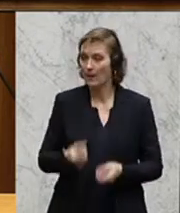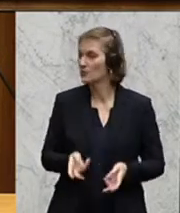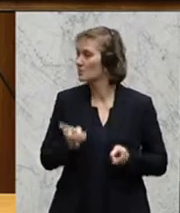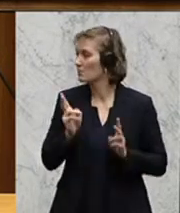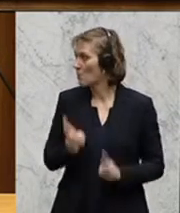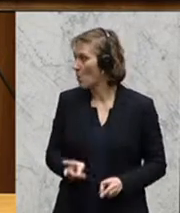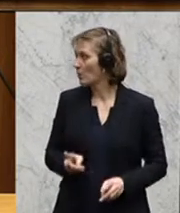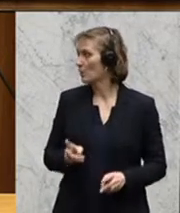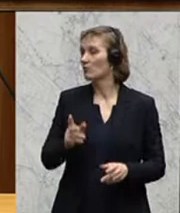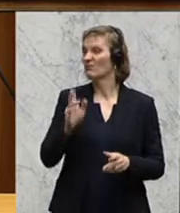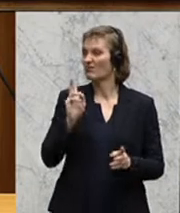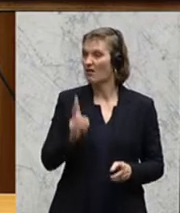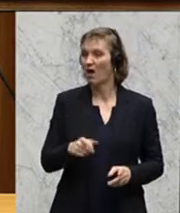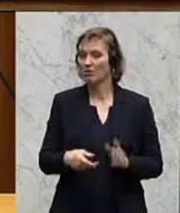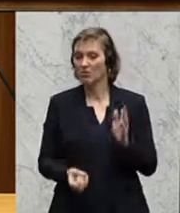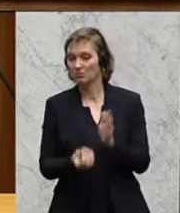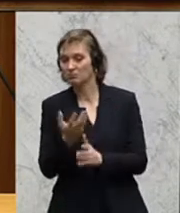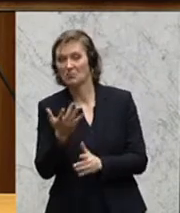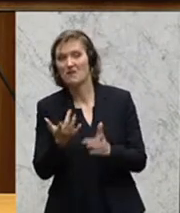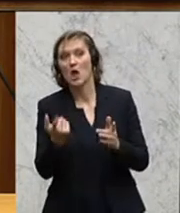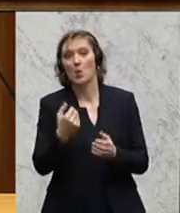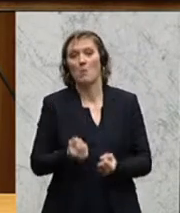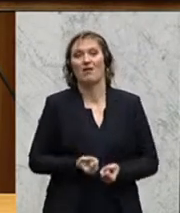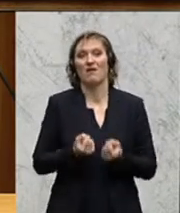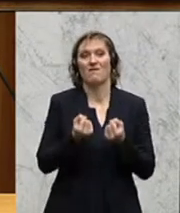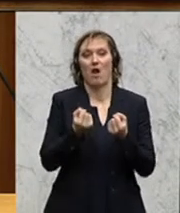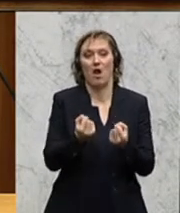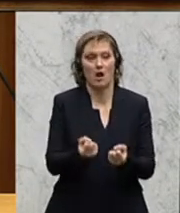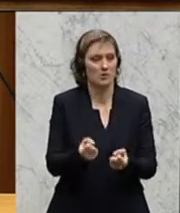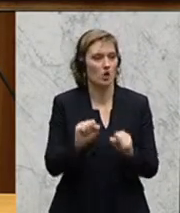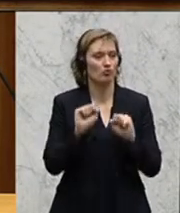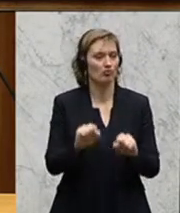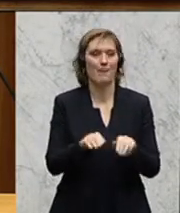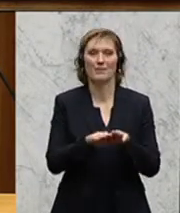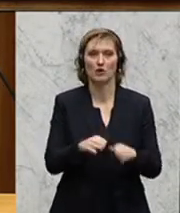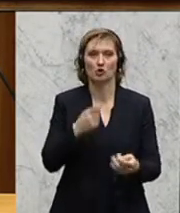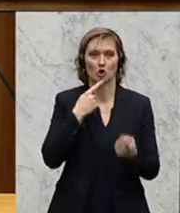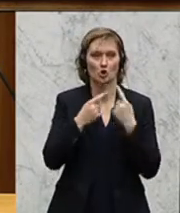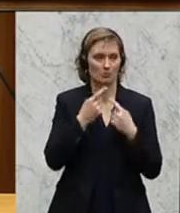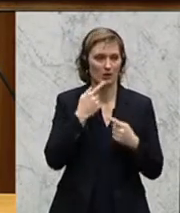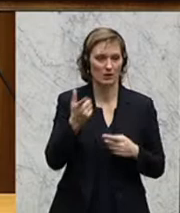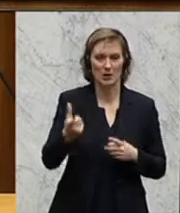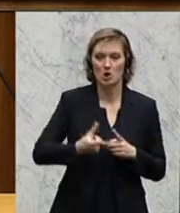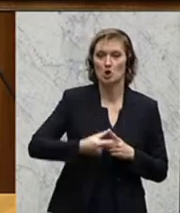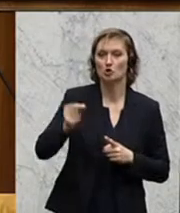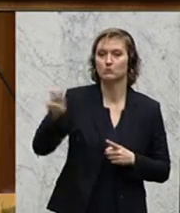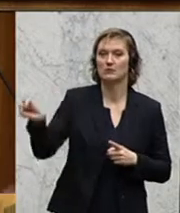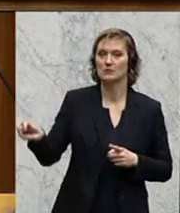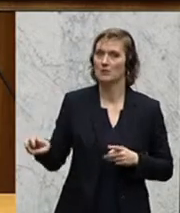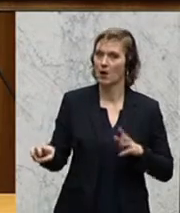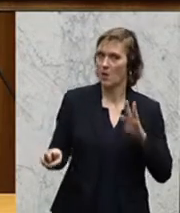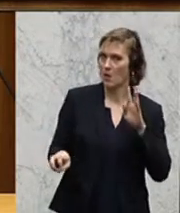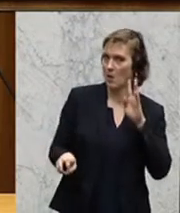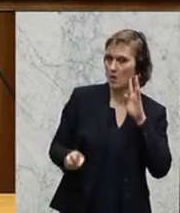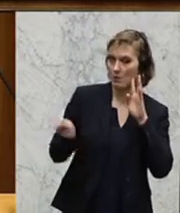aufgrund der Möglichkeit, dass daraus auch vielleicht noch Gewalt entsteht, aufgrund der Stammtischgespräche dort bezahlte Spitzel Platz nehmen und